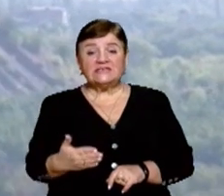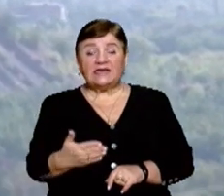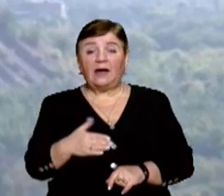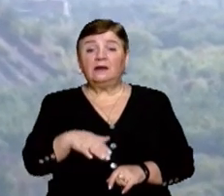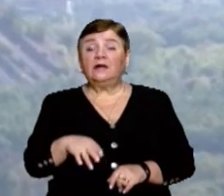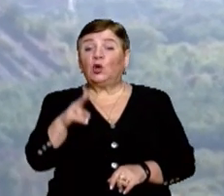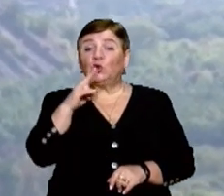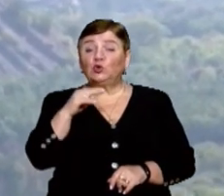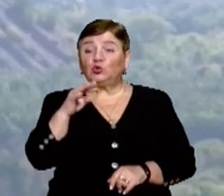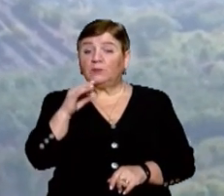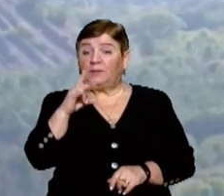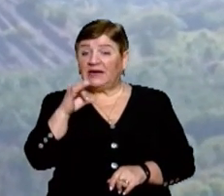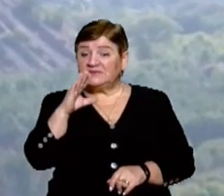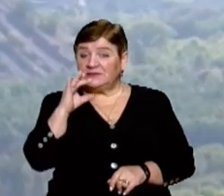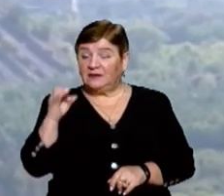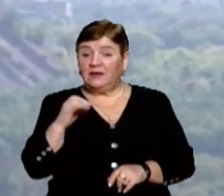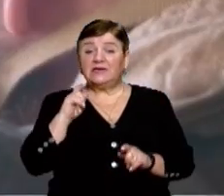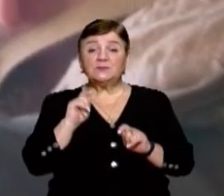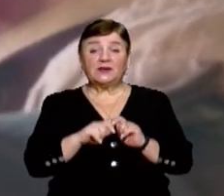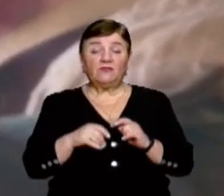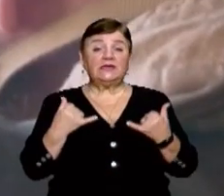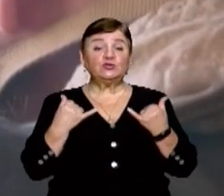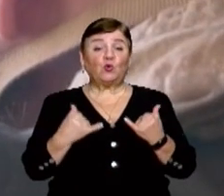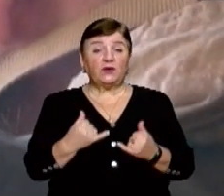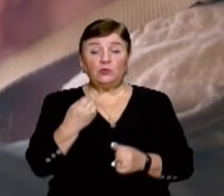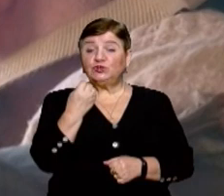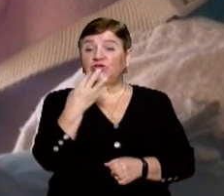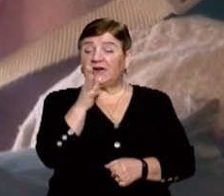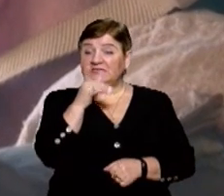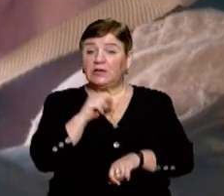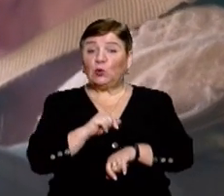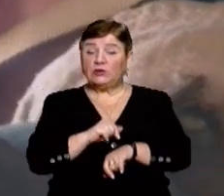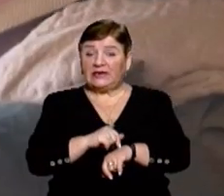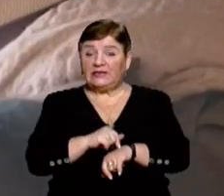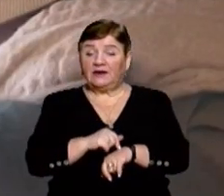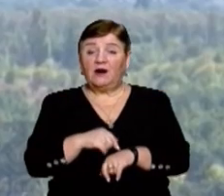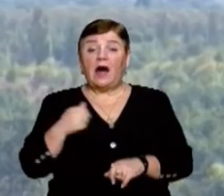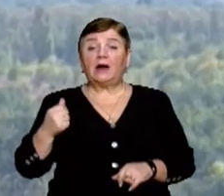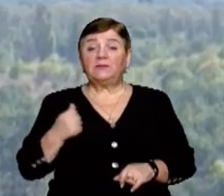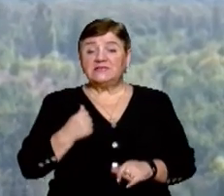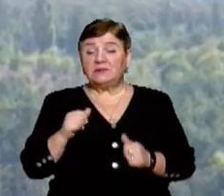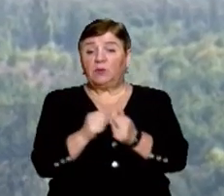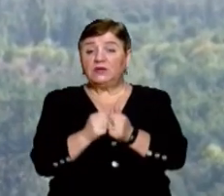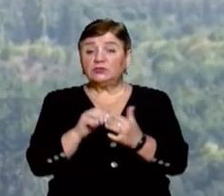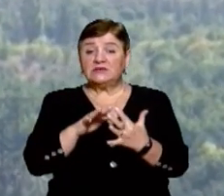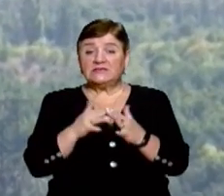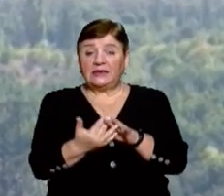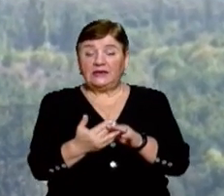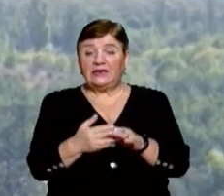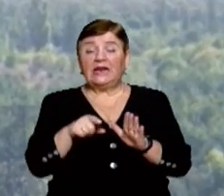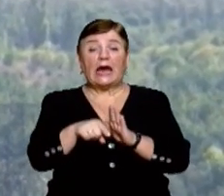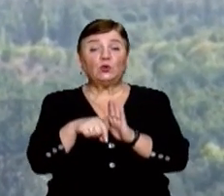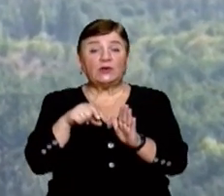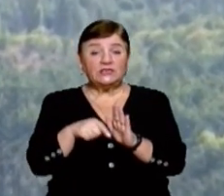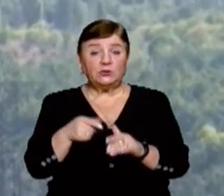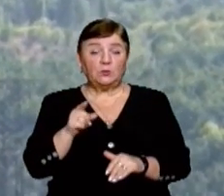обмеженої кількості бойовиків. Інспектувати мали сьогодні о 14-й годині позиції армійців поблизу селища Шуми на Донеччині.